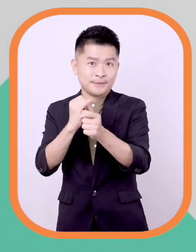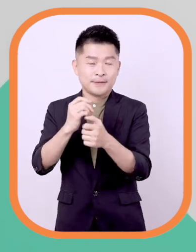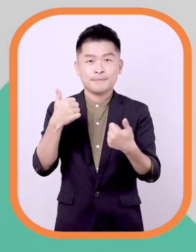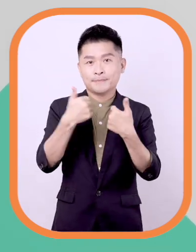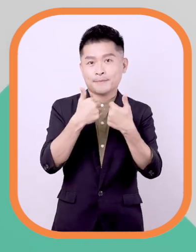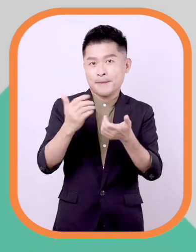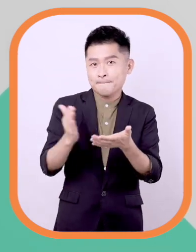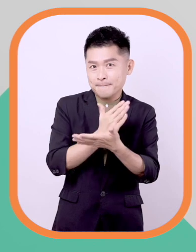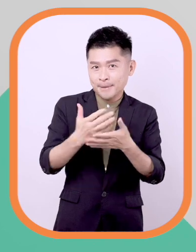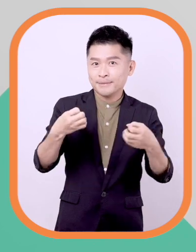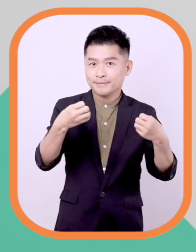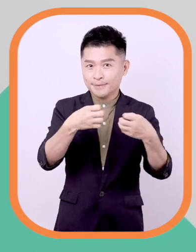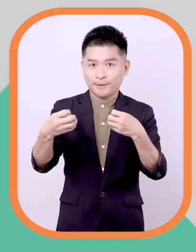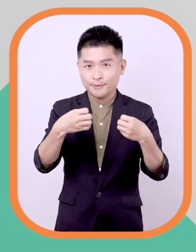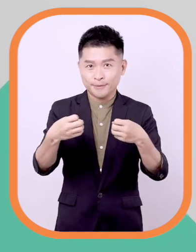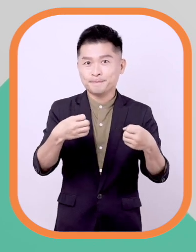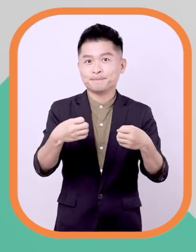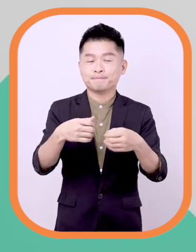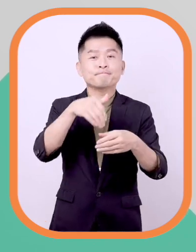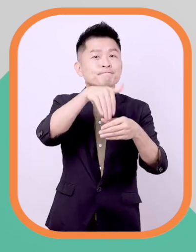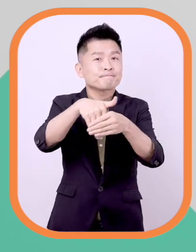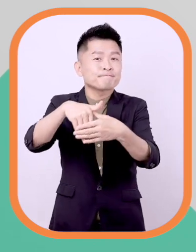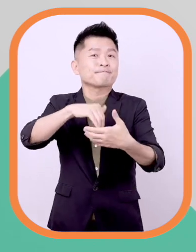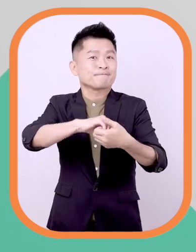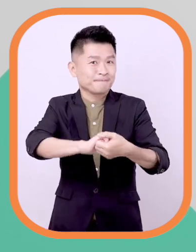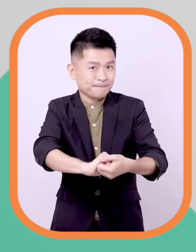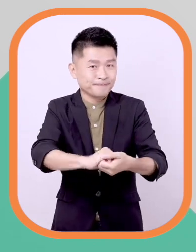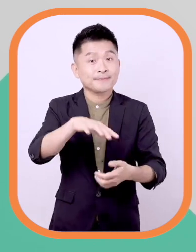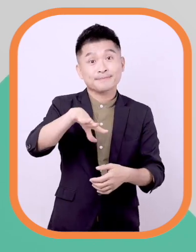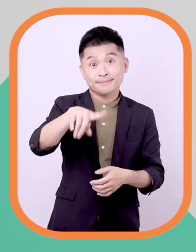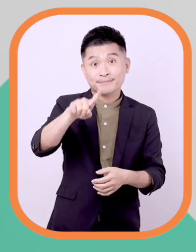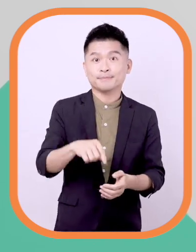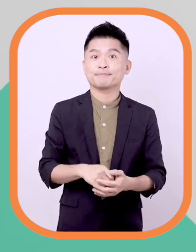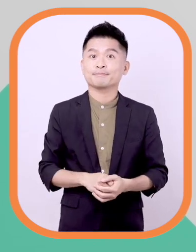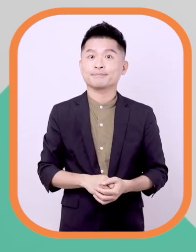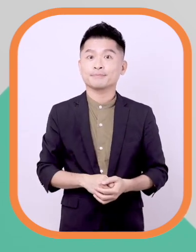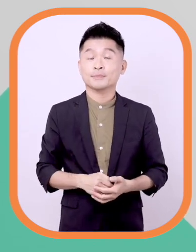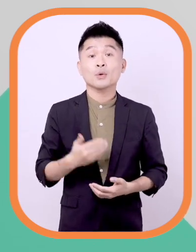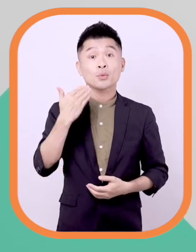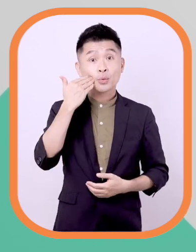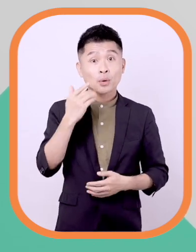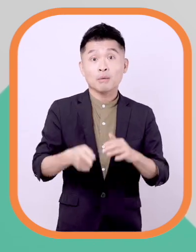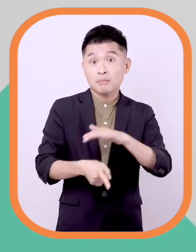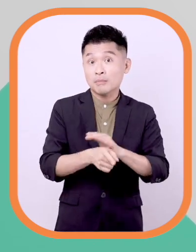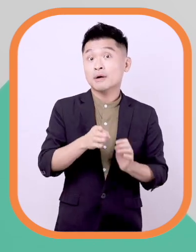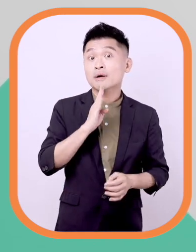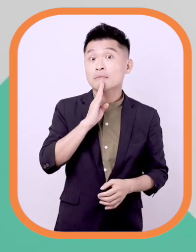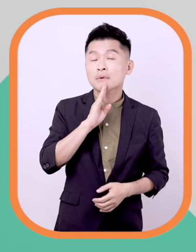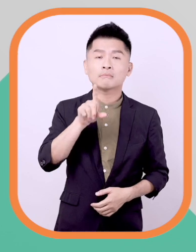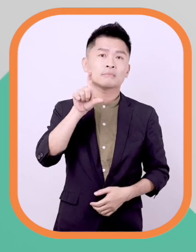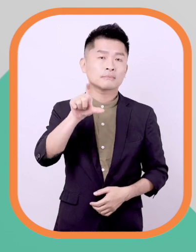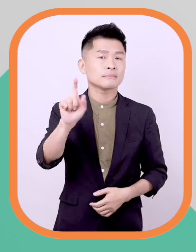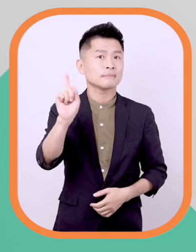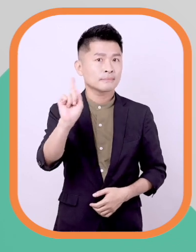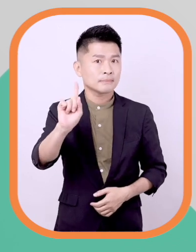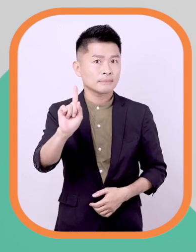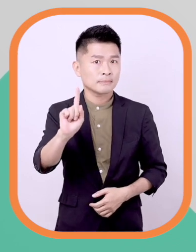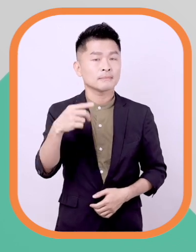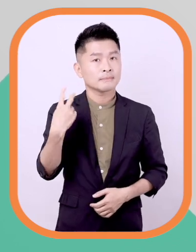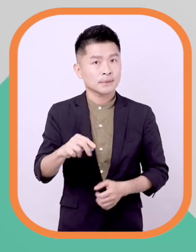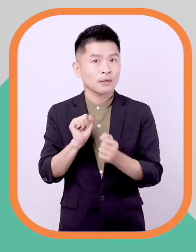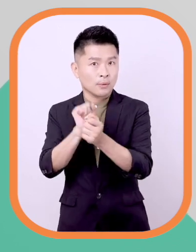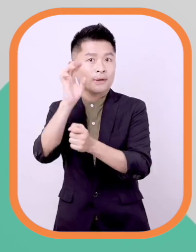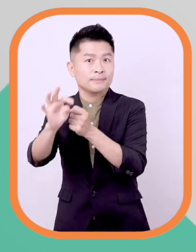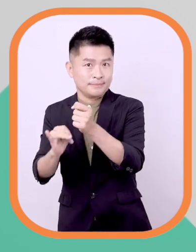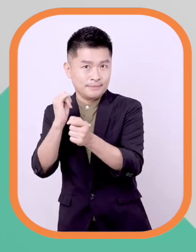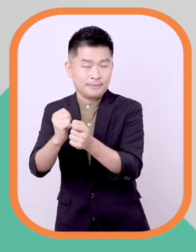都会在评议过程中进行会先经由讨论及投票决定被告有罪或无罪如果是有罪那会成立哪一